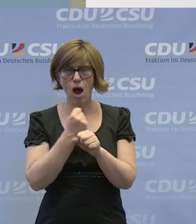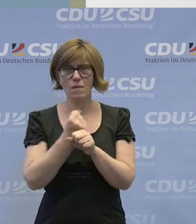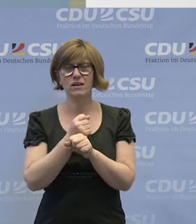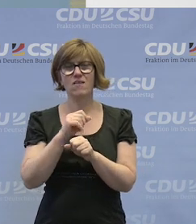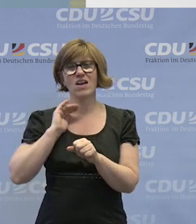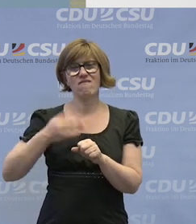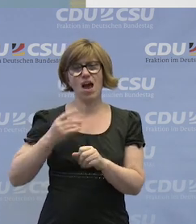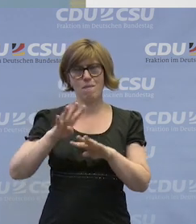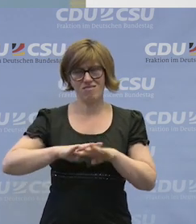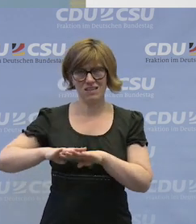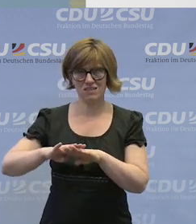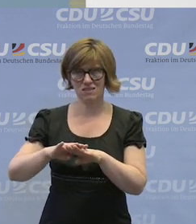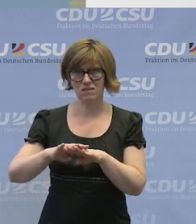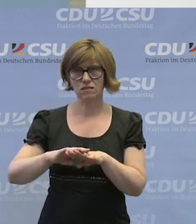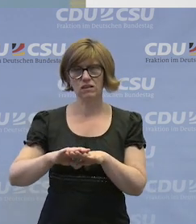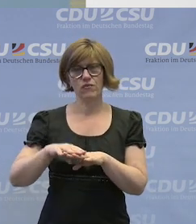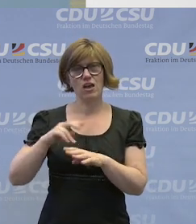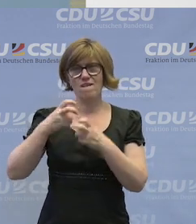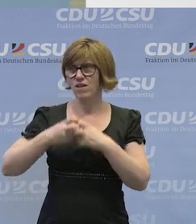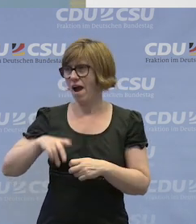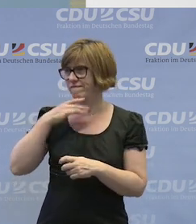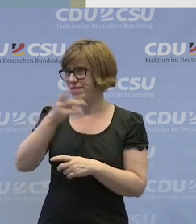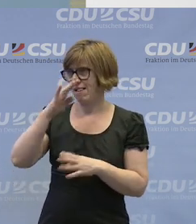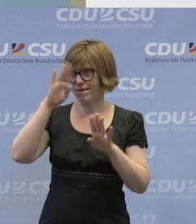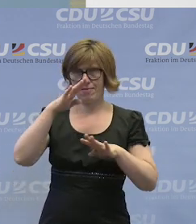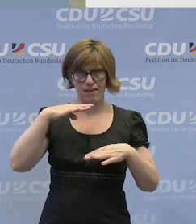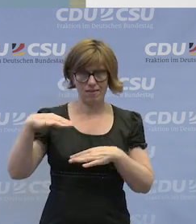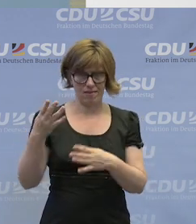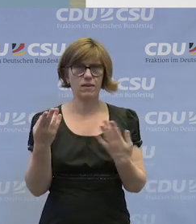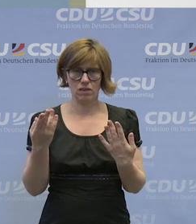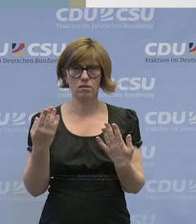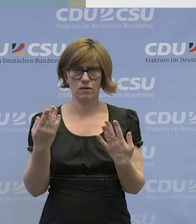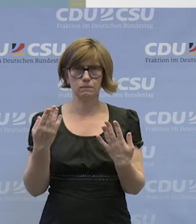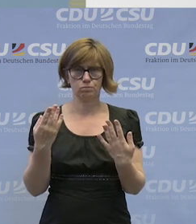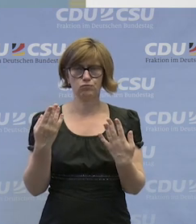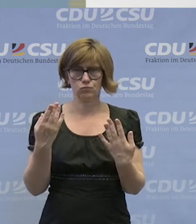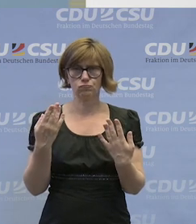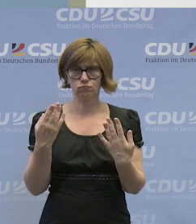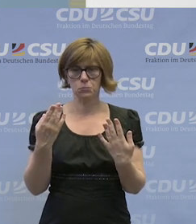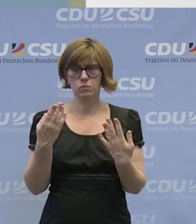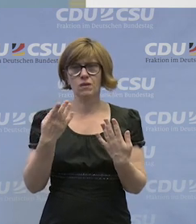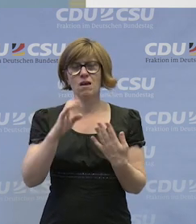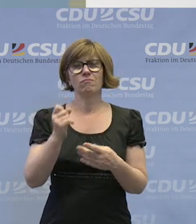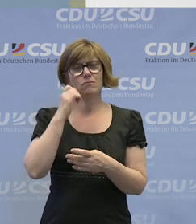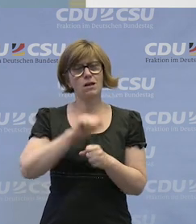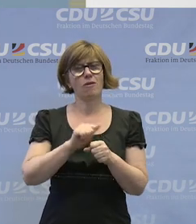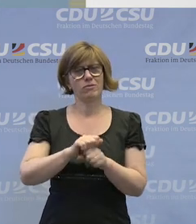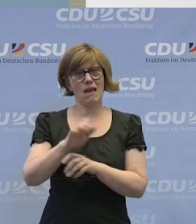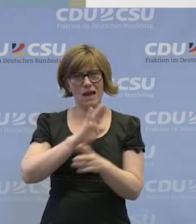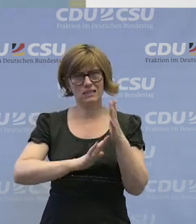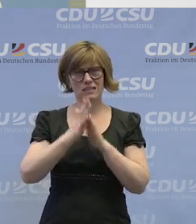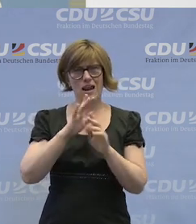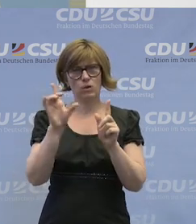Weibernetz zusammen. Das ist ja ein Verein, der vielen von Ihnen bekannt sein dürfte. Schildern Sie doch einfach